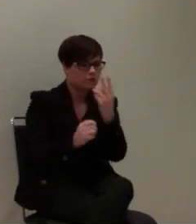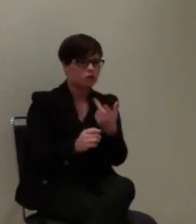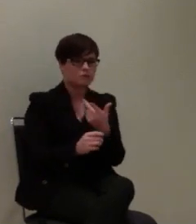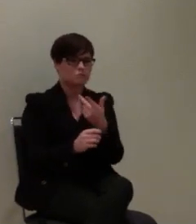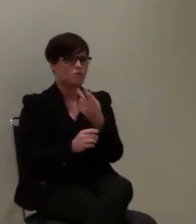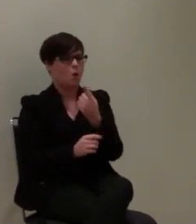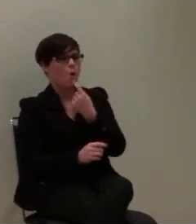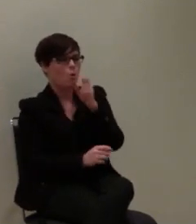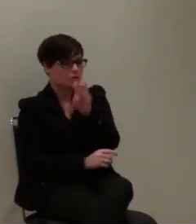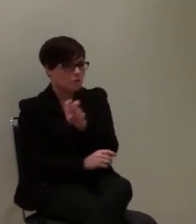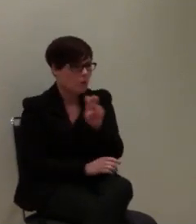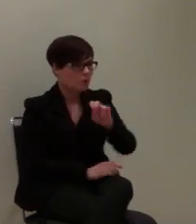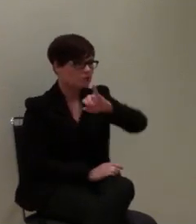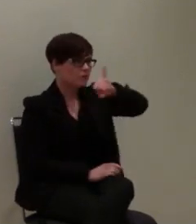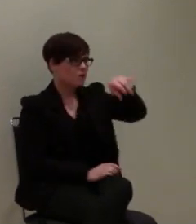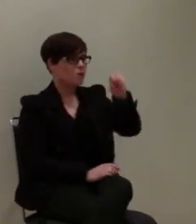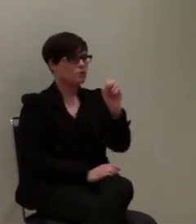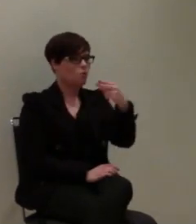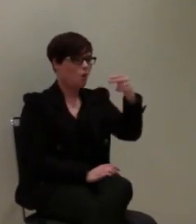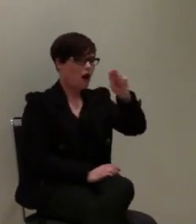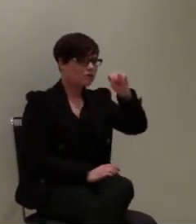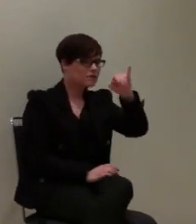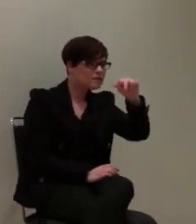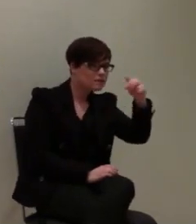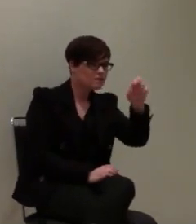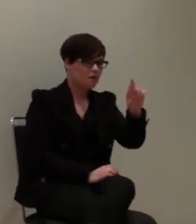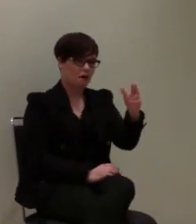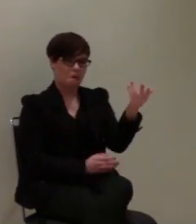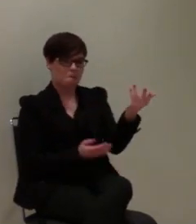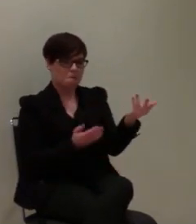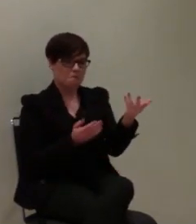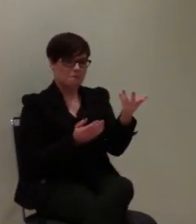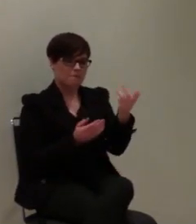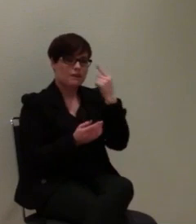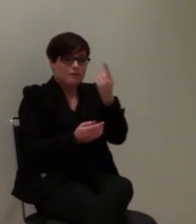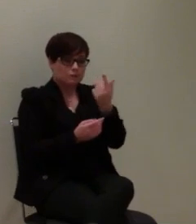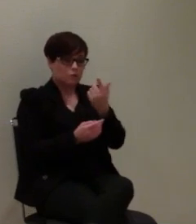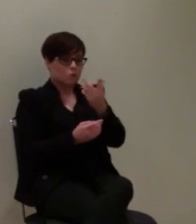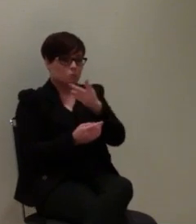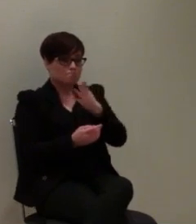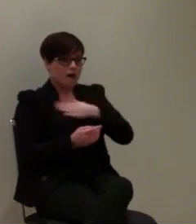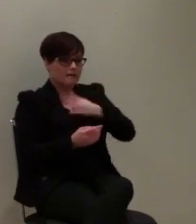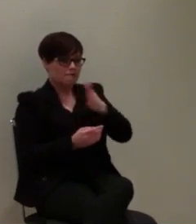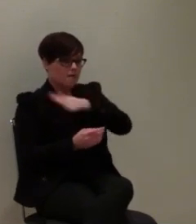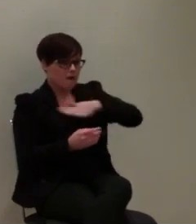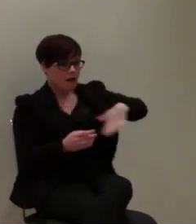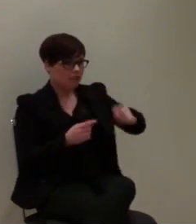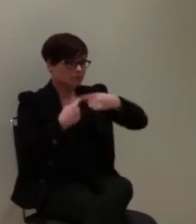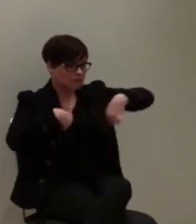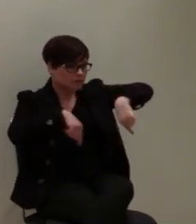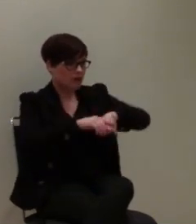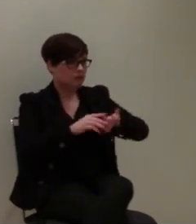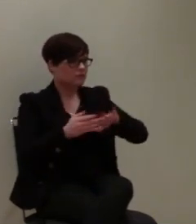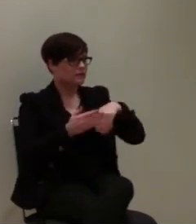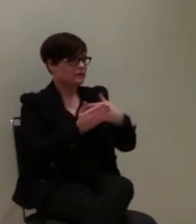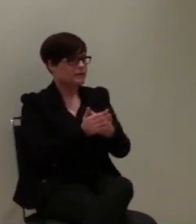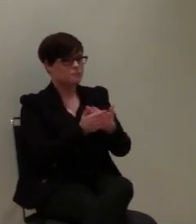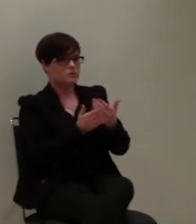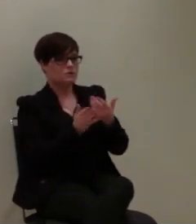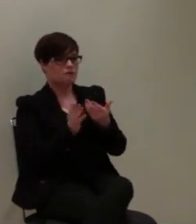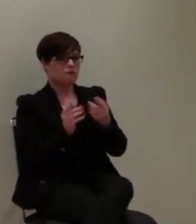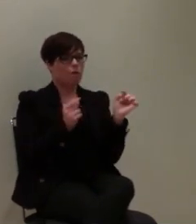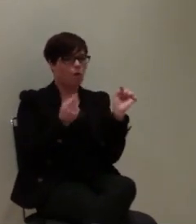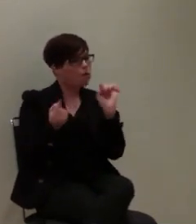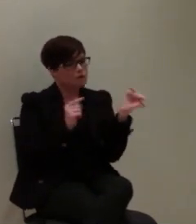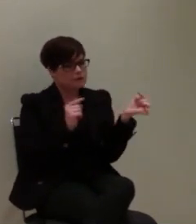Johanniter, Unfallhilfe, wie sie auch alle heißen. Denn ich weiß, bei uns, in unserem Landkreis gibt es immer wieder Debatten, dass sich der